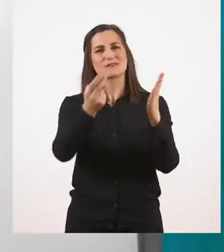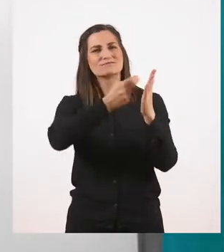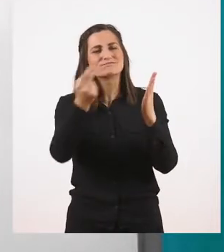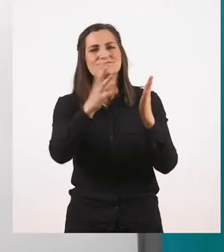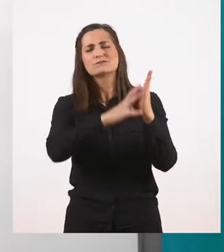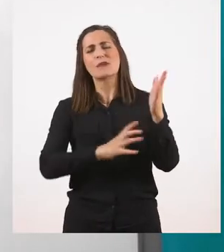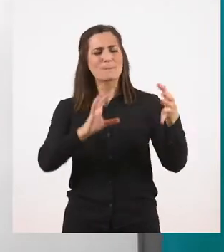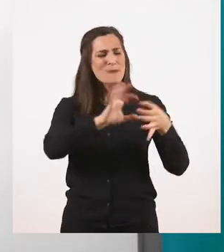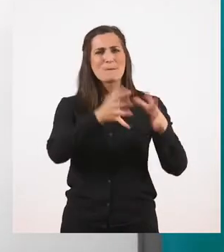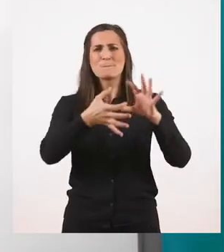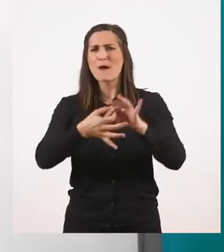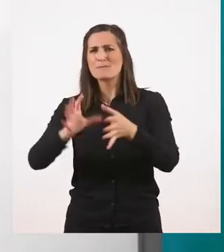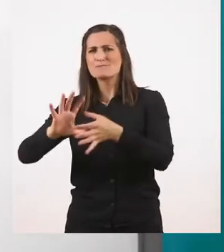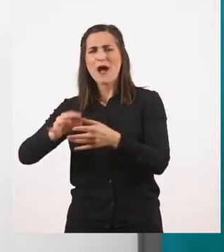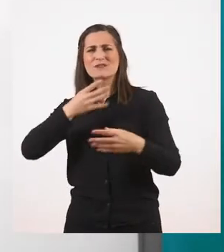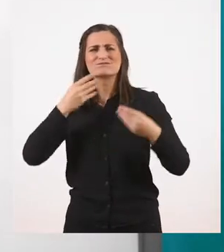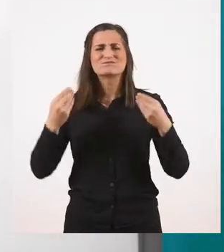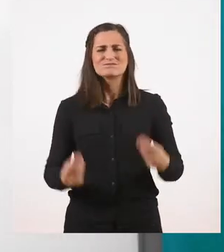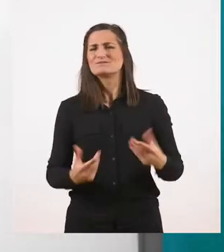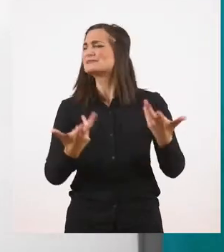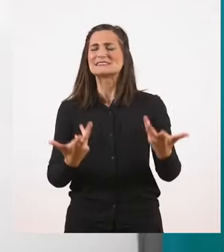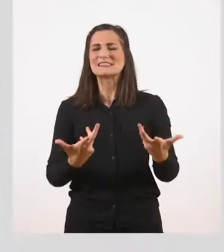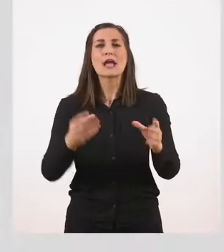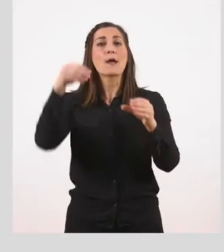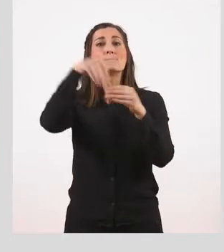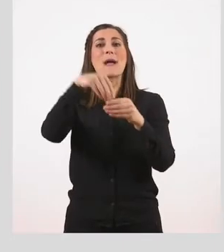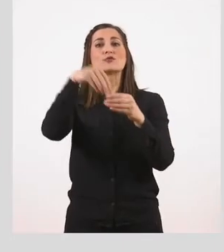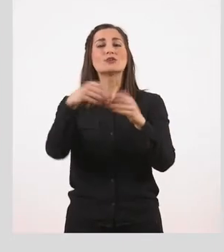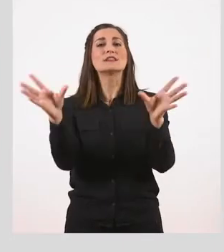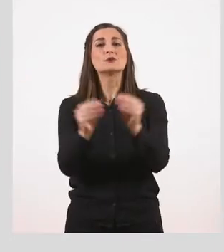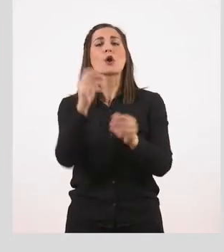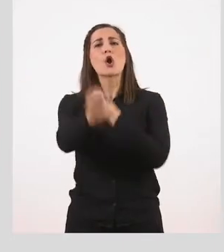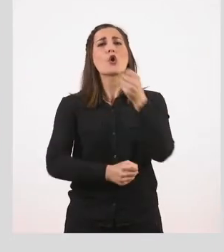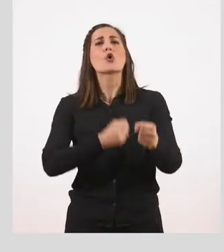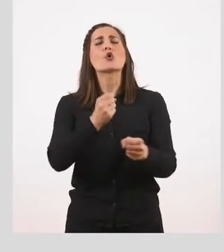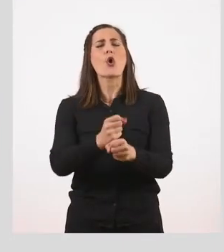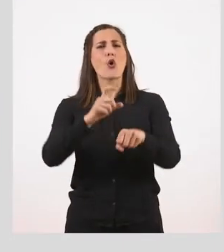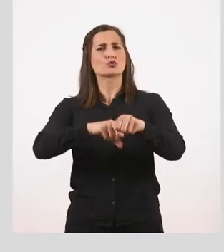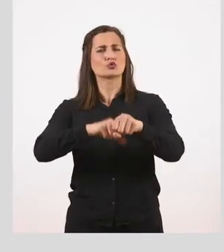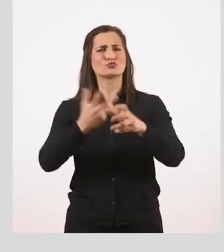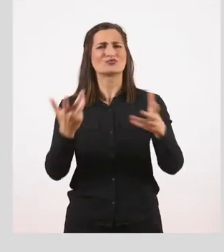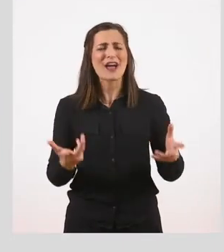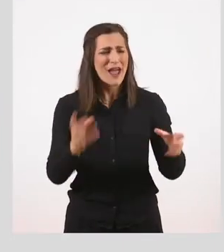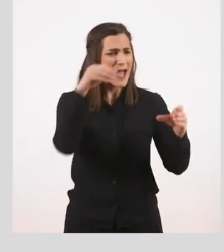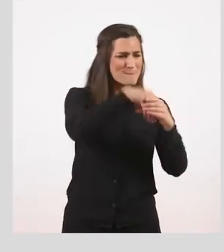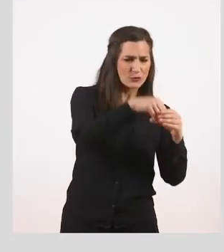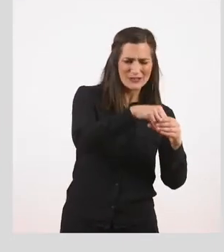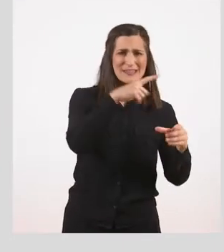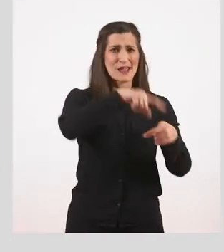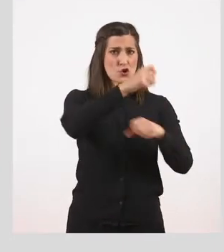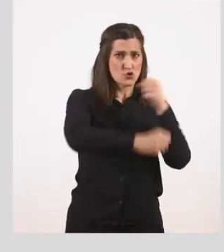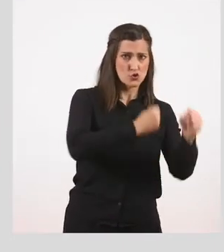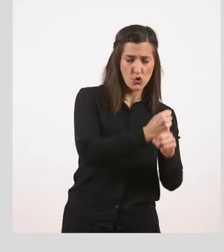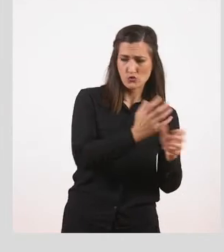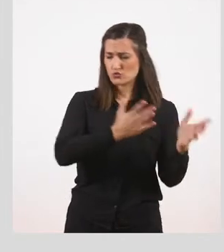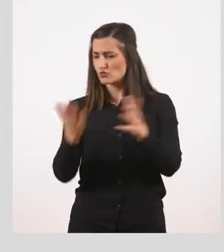συνδέονται πολύ όμορφα. Είναι οι χρονικές μετοχές. Πώς ξεχωρίζουμε μία μετοχή, αν είναι χρονική ή αν είναι κάποιο άλλο